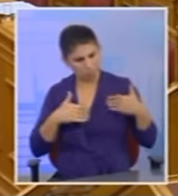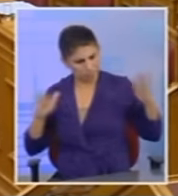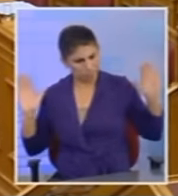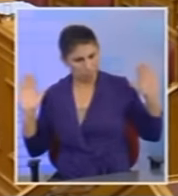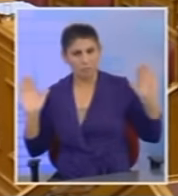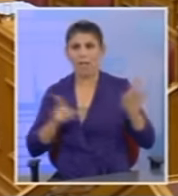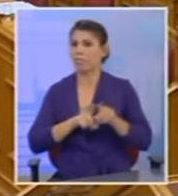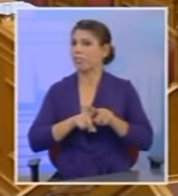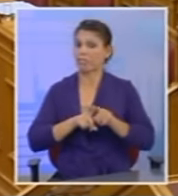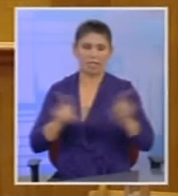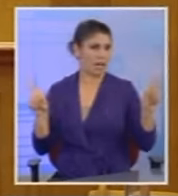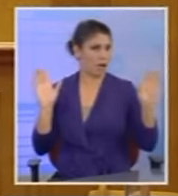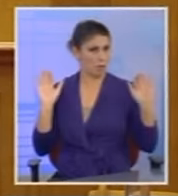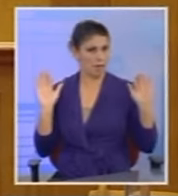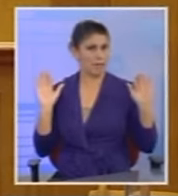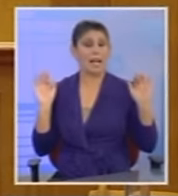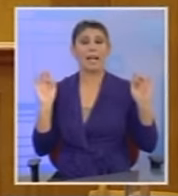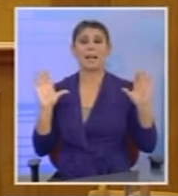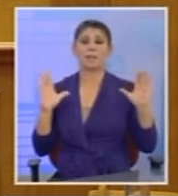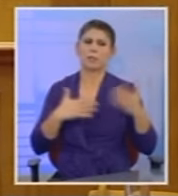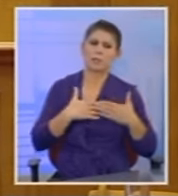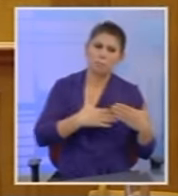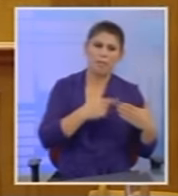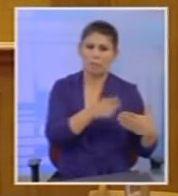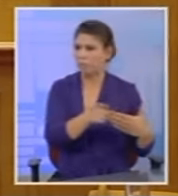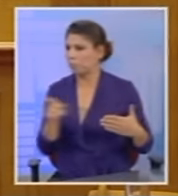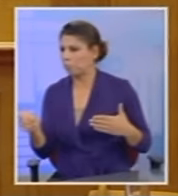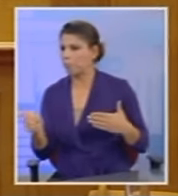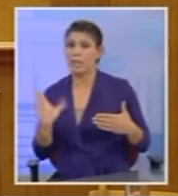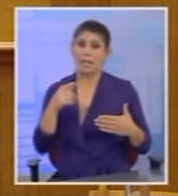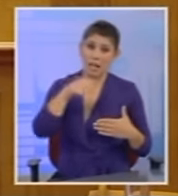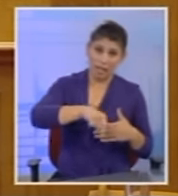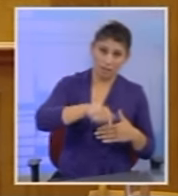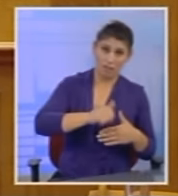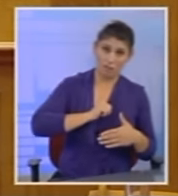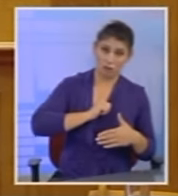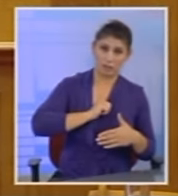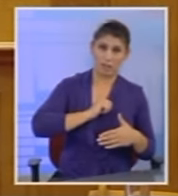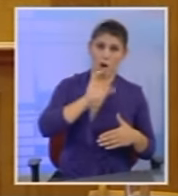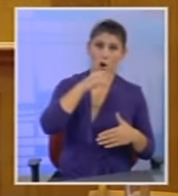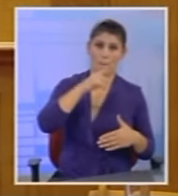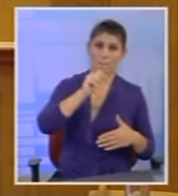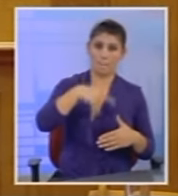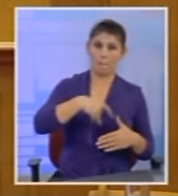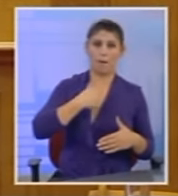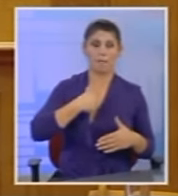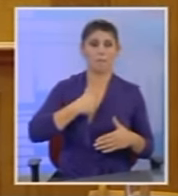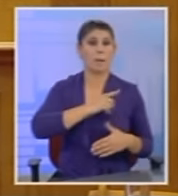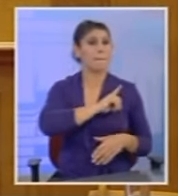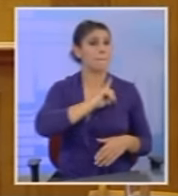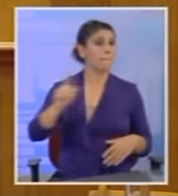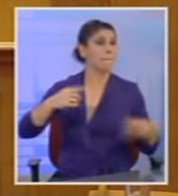σχέση και καμία συμπάθεια προς κανέναν, ούτε μπρος τον ίνιο κτήτου του ΟΠΑΠ εξάλλου η Χρυσή Αυγή πρωτοστάτησε στη μη